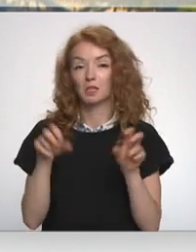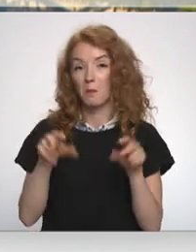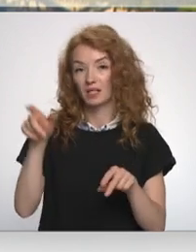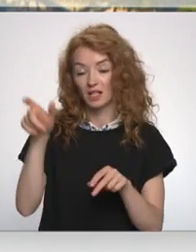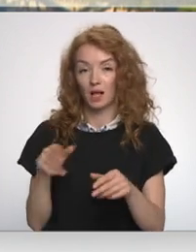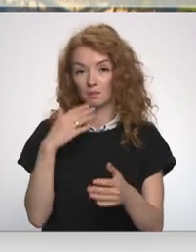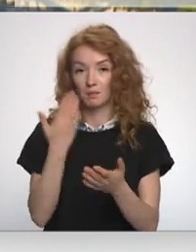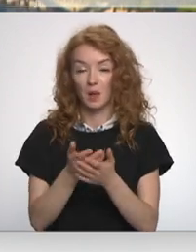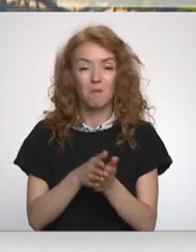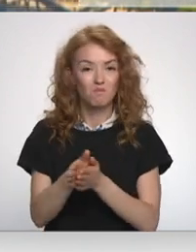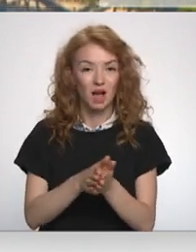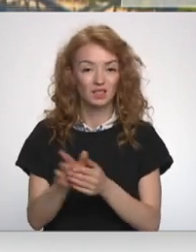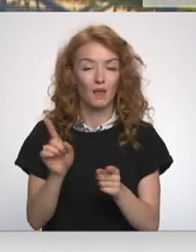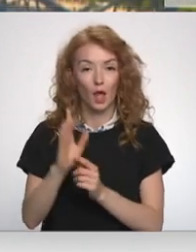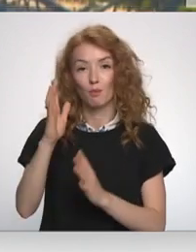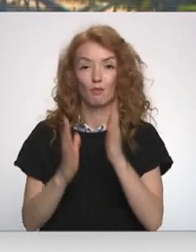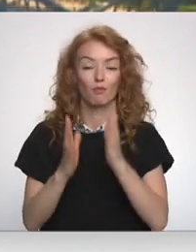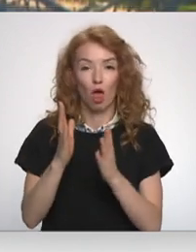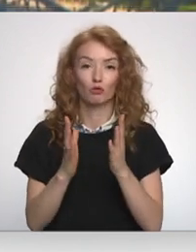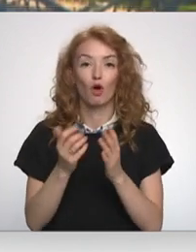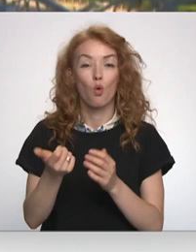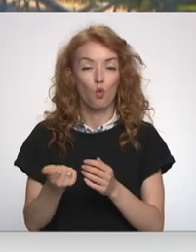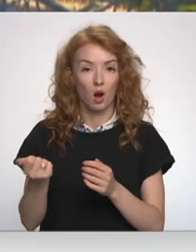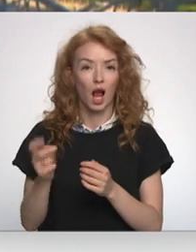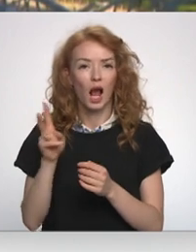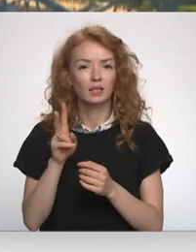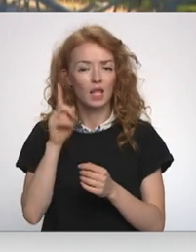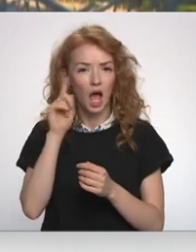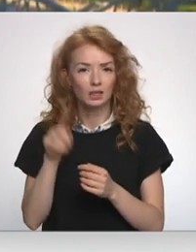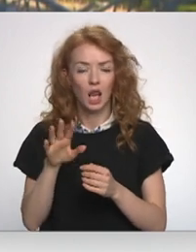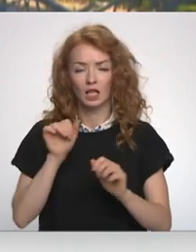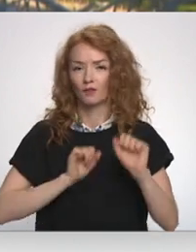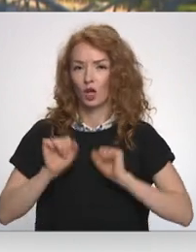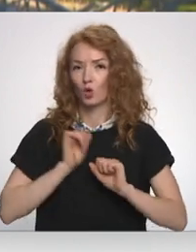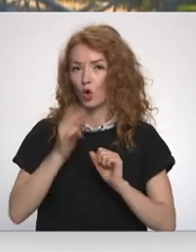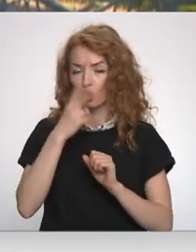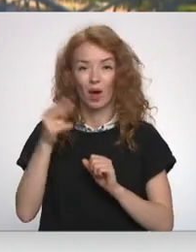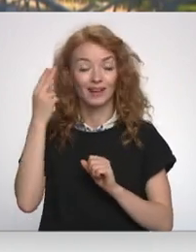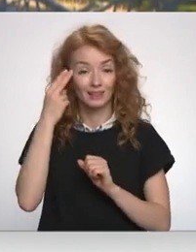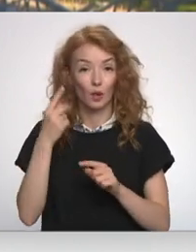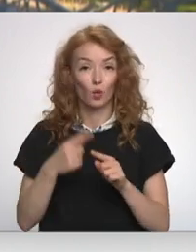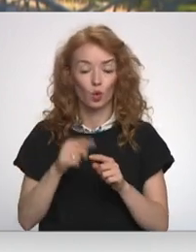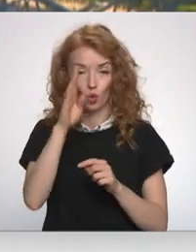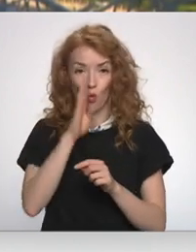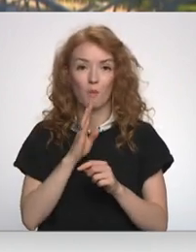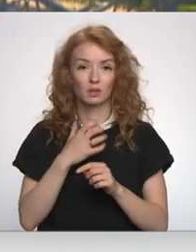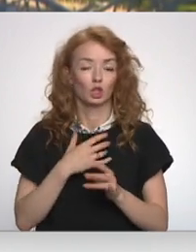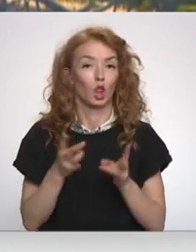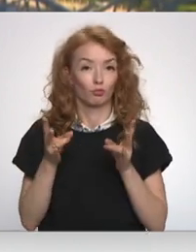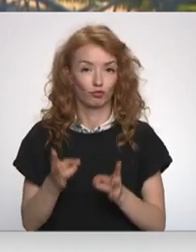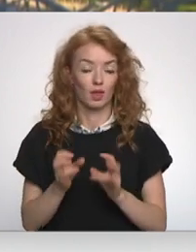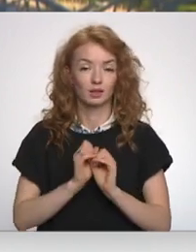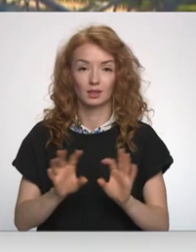iesaka mazgāt arī meža ogas, kas jāņem vērā un jāzina, lai izvairītos no iespējumiem riskiem un nopietni saslimšanas,